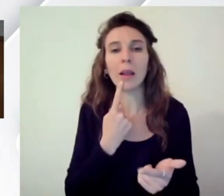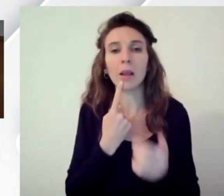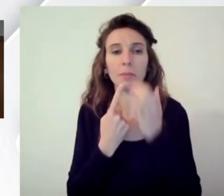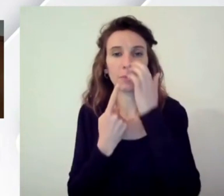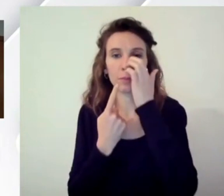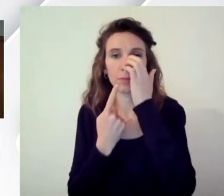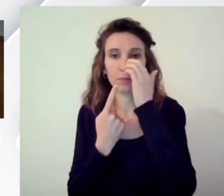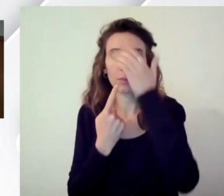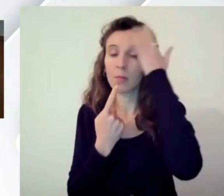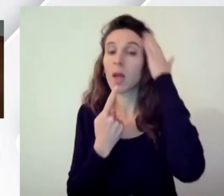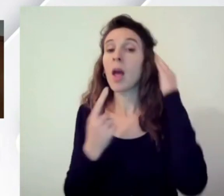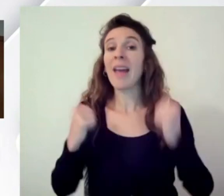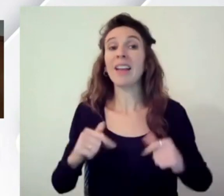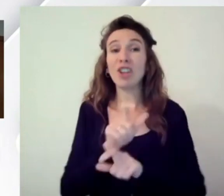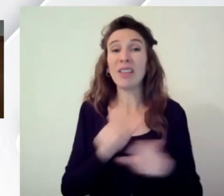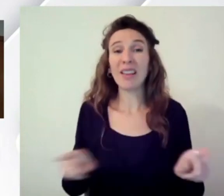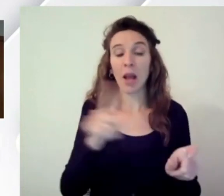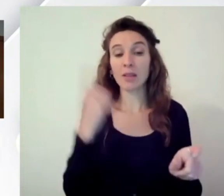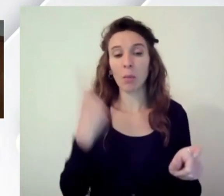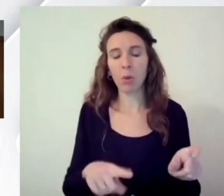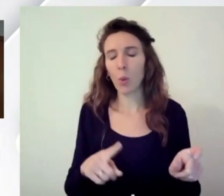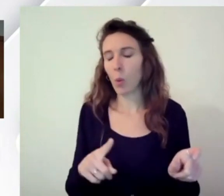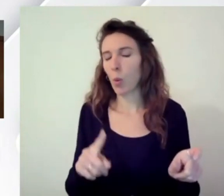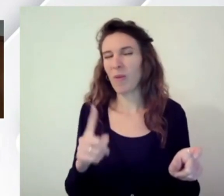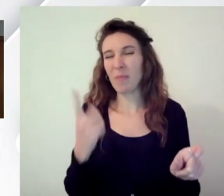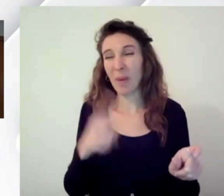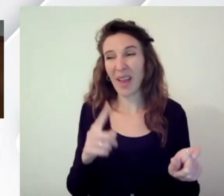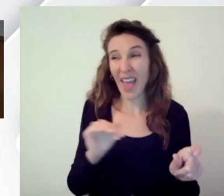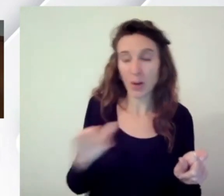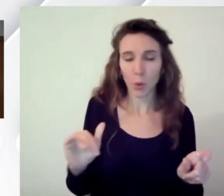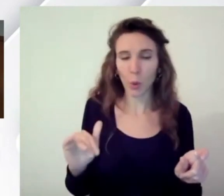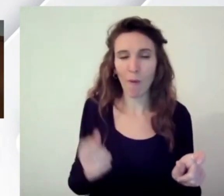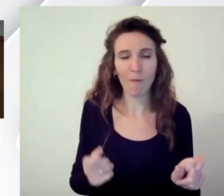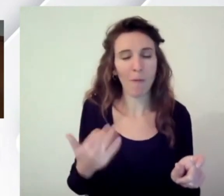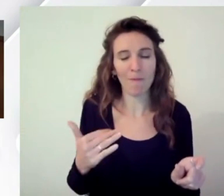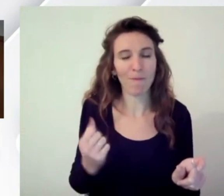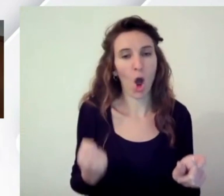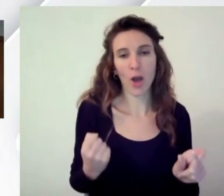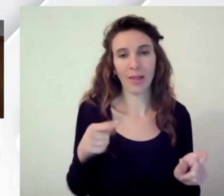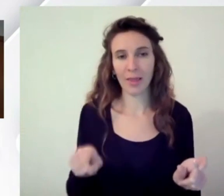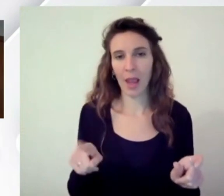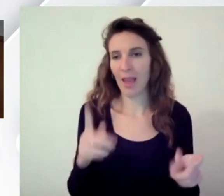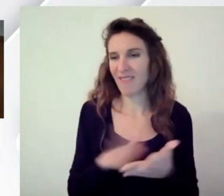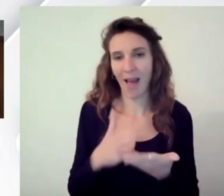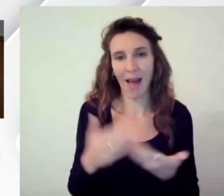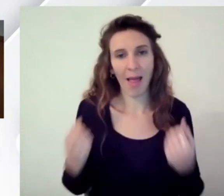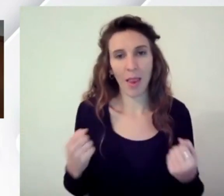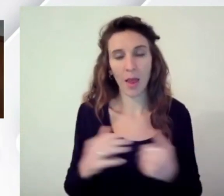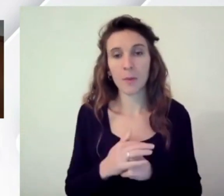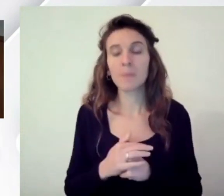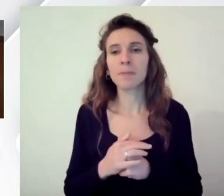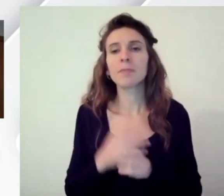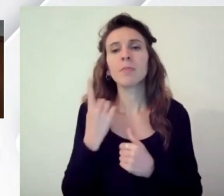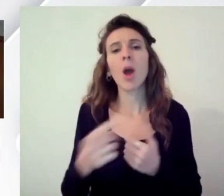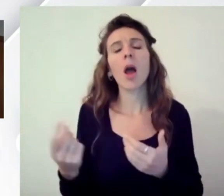incredibilmente potente questa cosa si può fare e l'abbiamo fatto coinvolgendo dicevo le persone